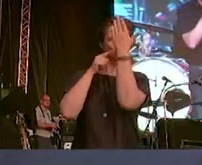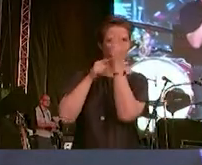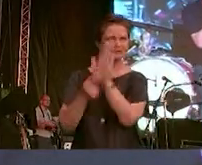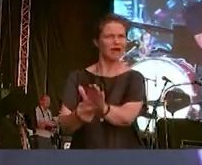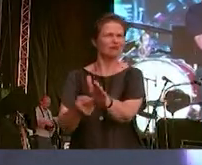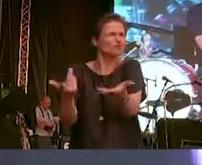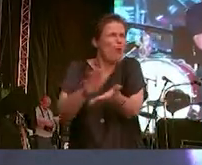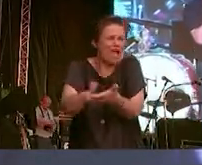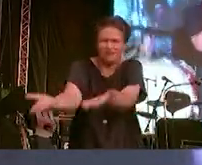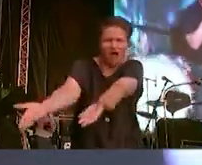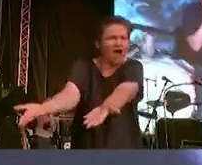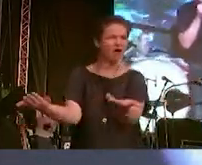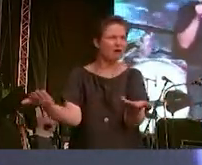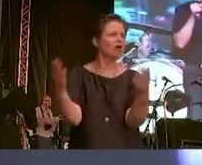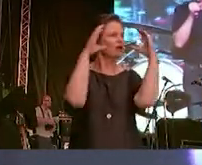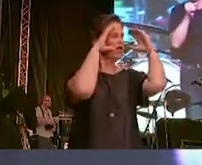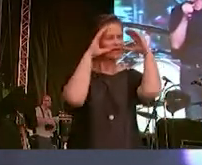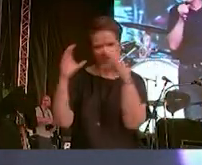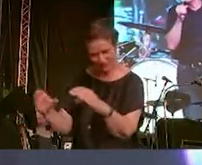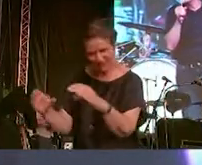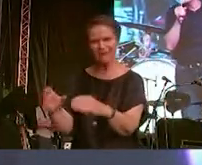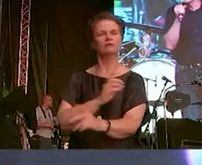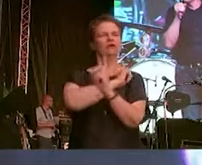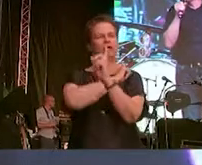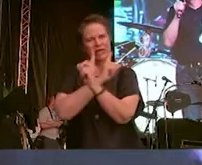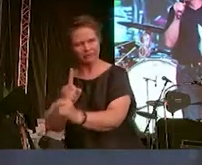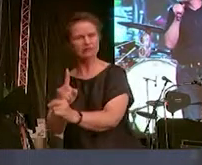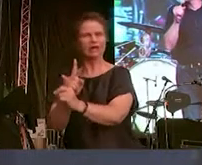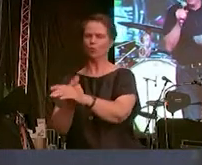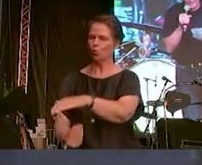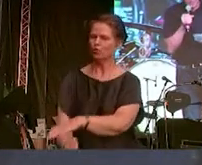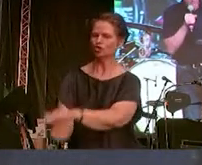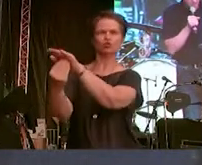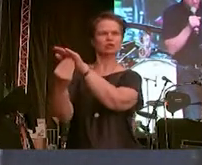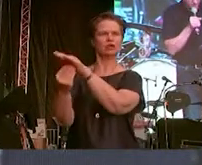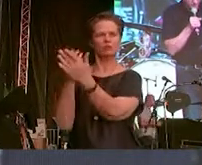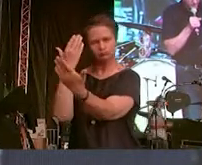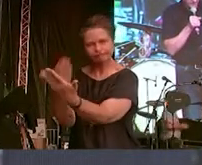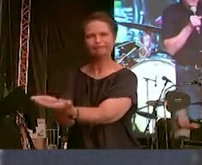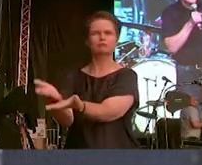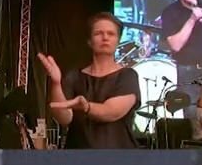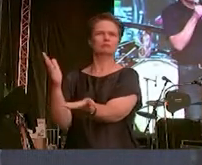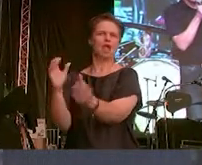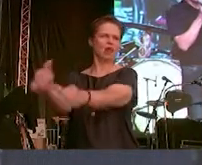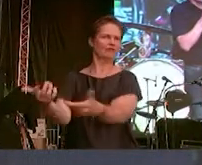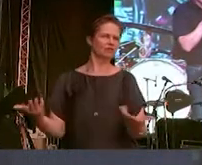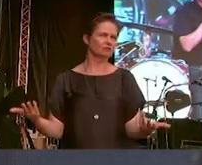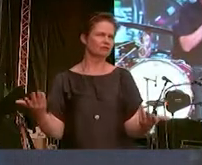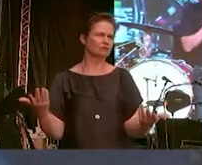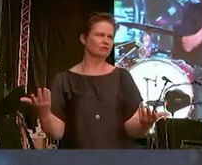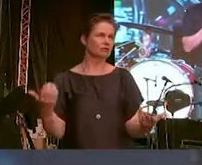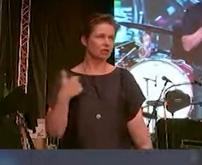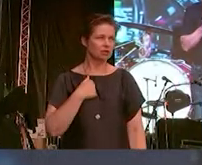ist so einfach. Hinsehen und hingehen und unterstützen und dranbleiben. Ich finde es